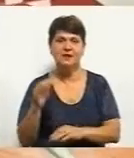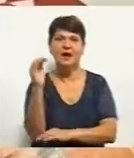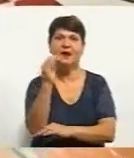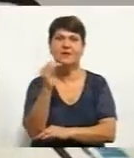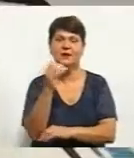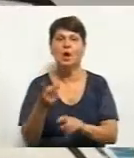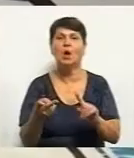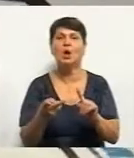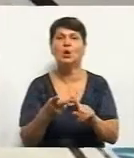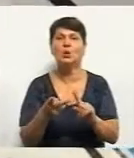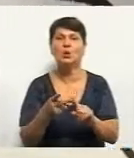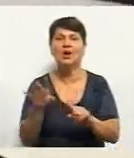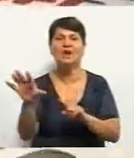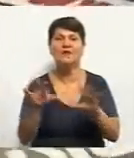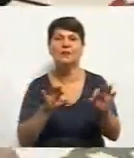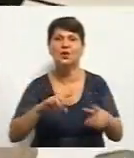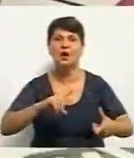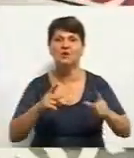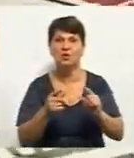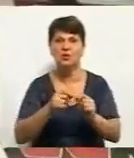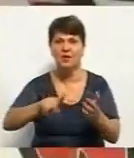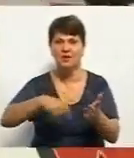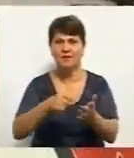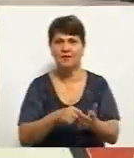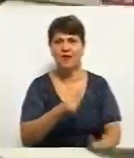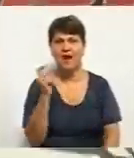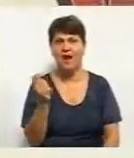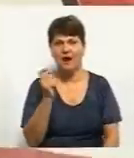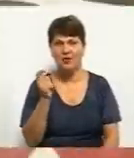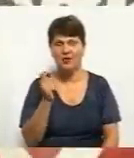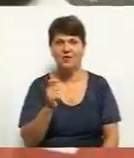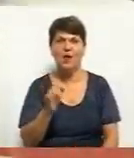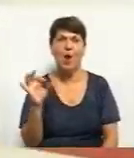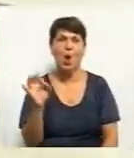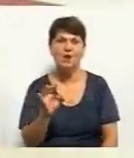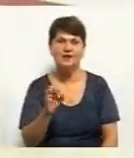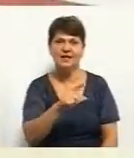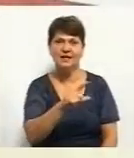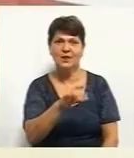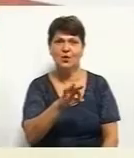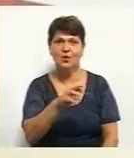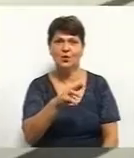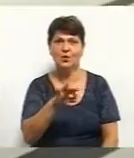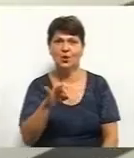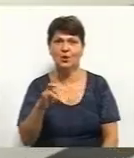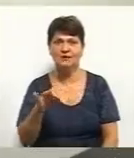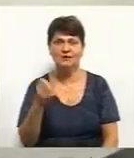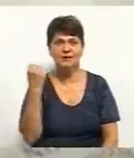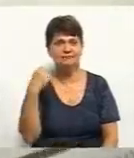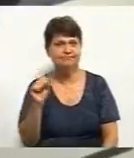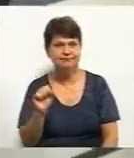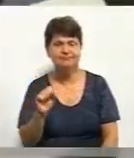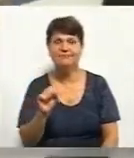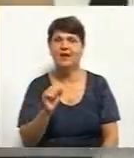турніру зі змішаних бойових мистецтв у Харкові. На ньому віничанин Олександр Хуторянський задушливим прийомом перемагає харків'янина Валентина